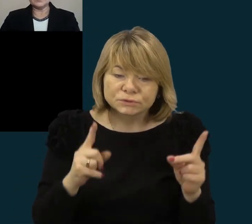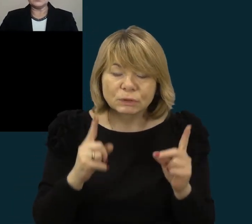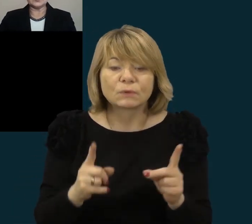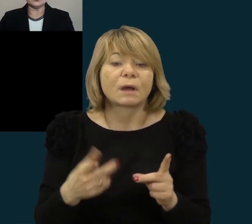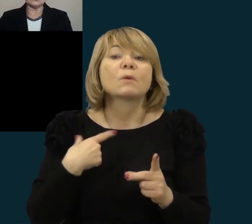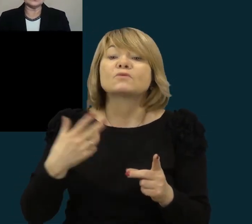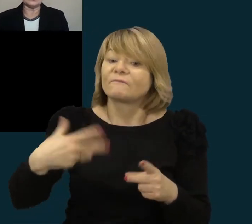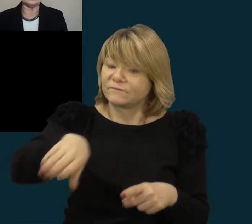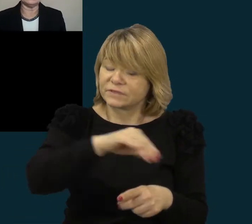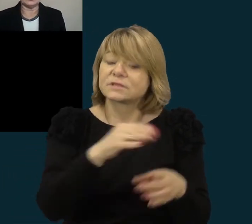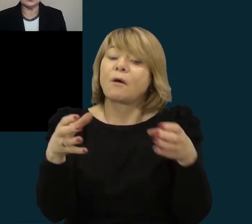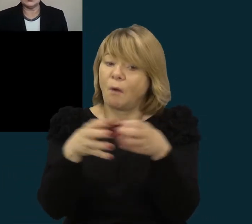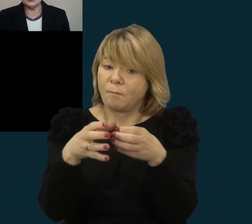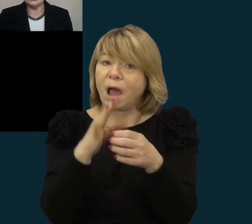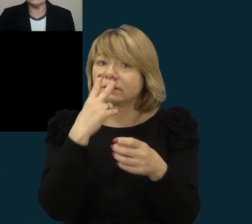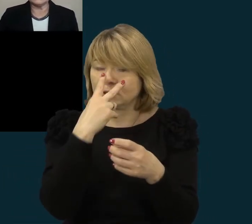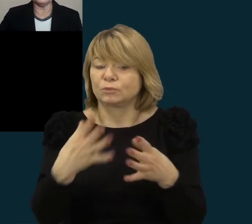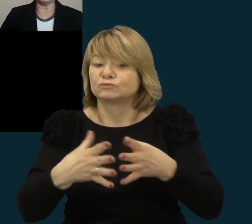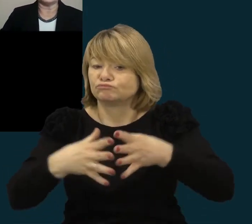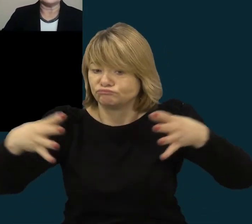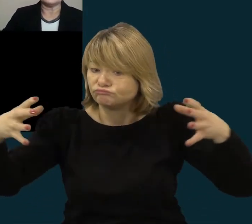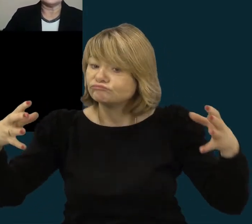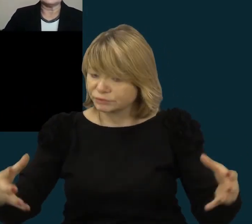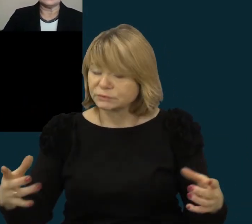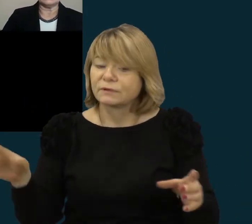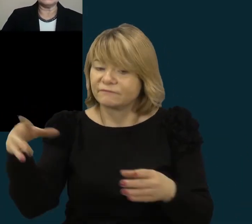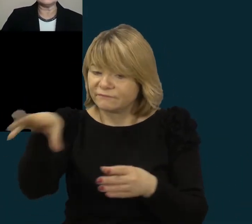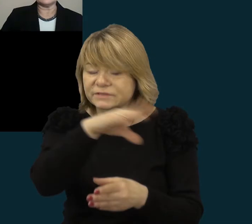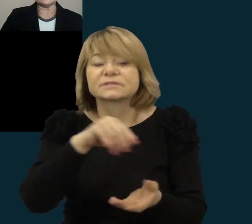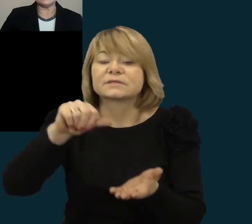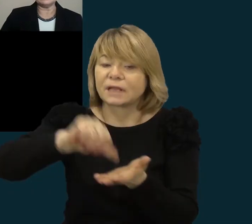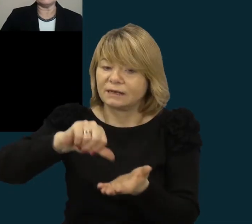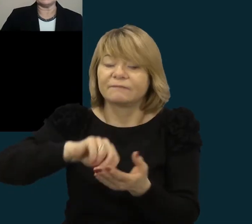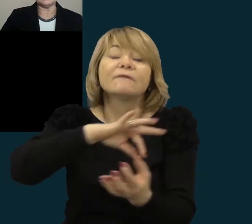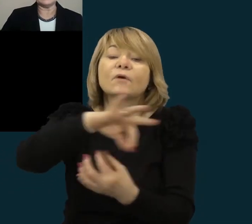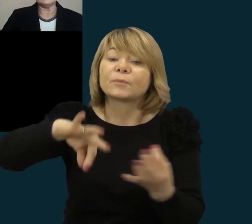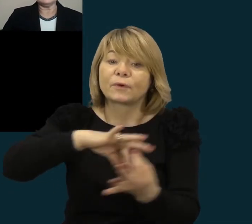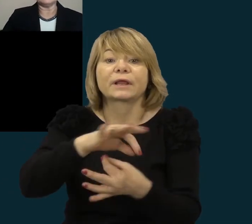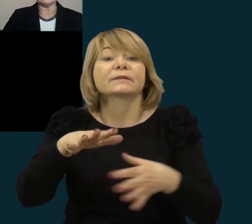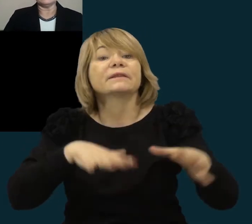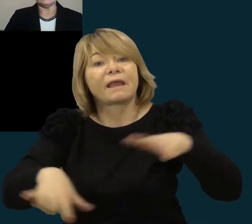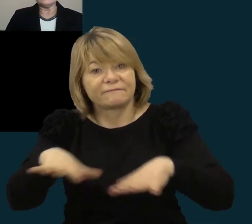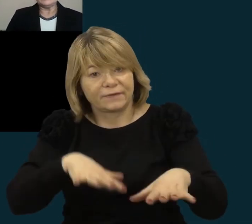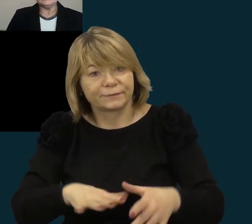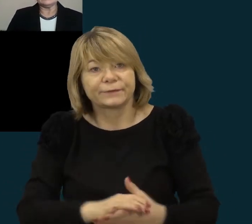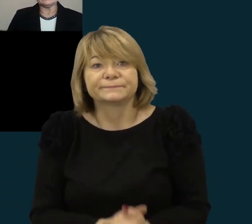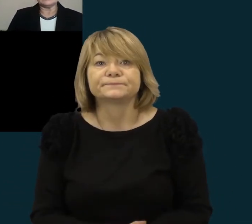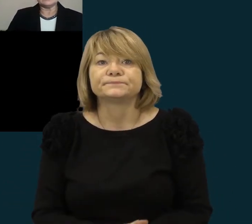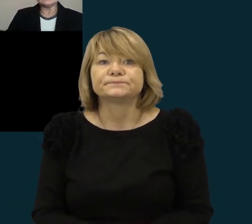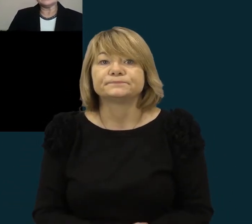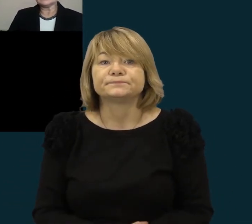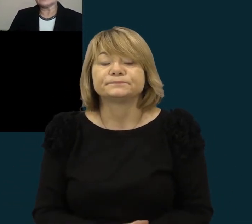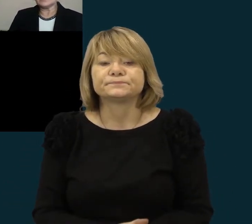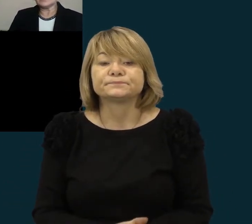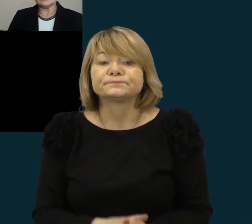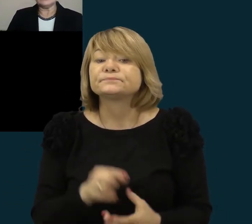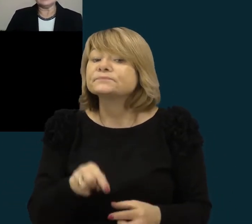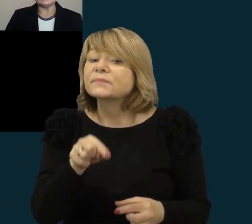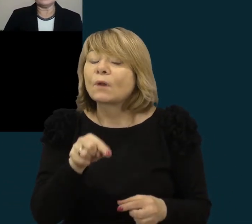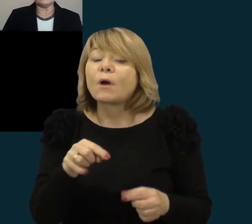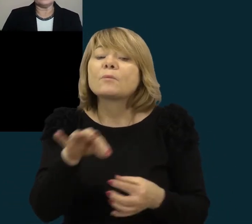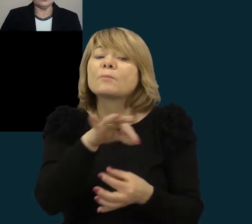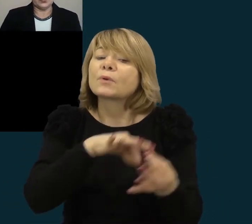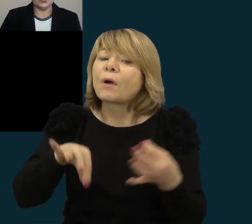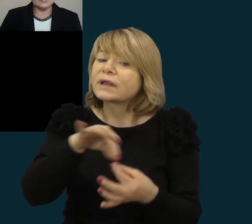komandą prisidėjusi kieno tolinio ūkdymo projektinės veiklos, sversmė, kurį mane vadino. Kasgi yra svarbiausia,